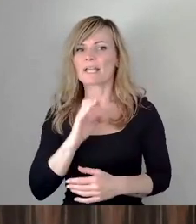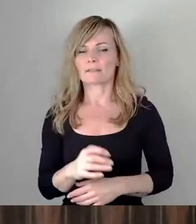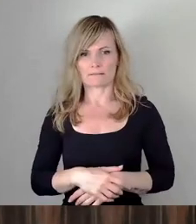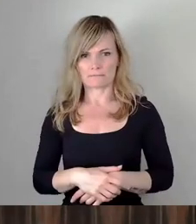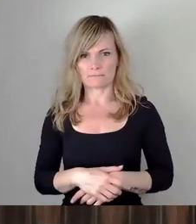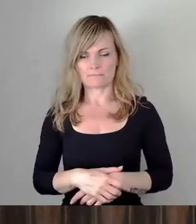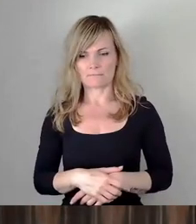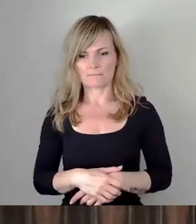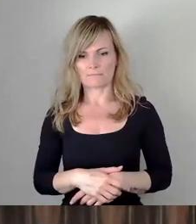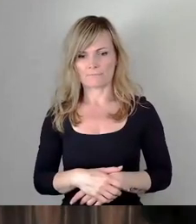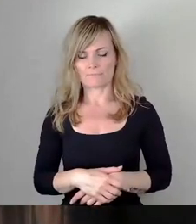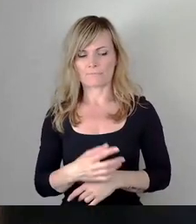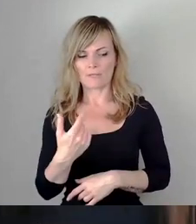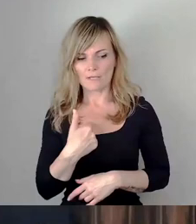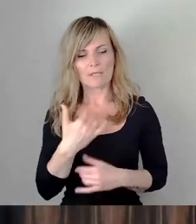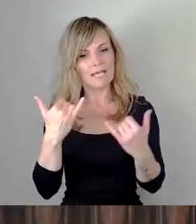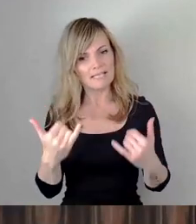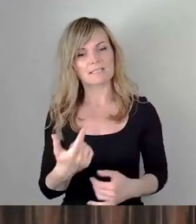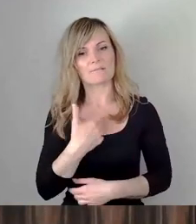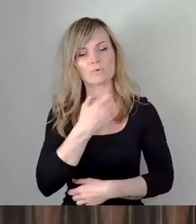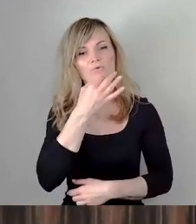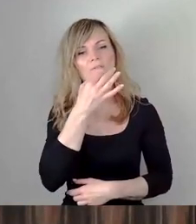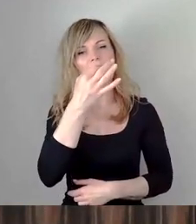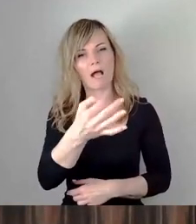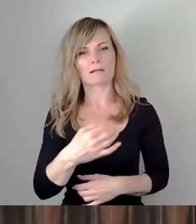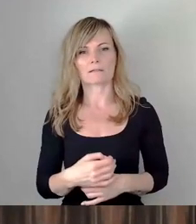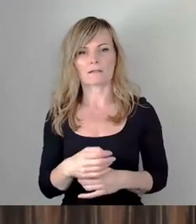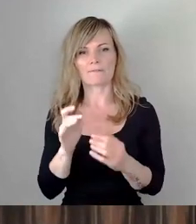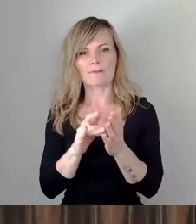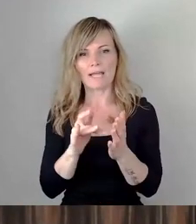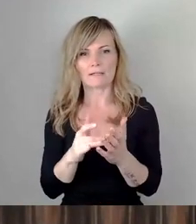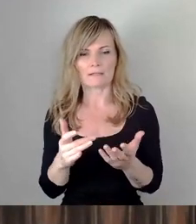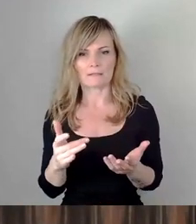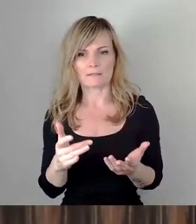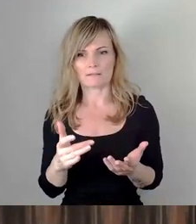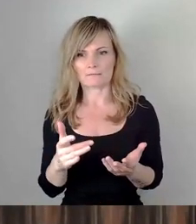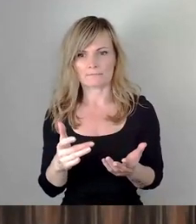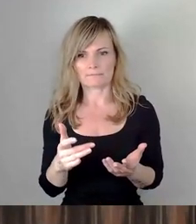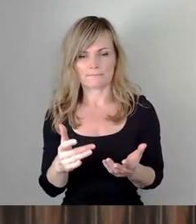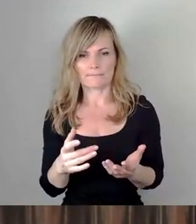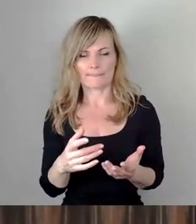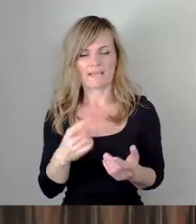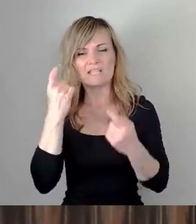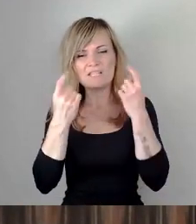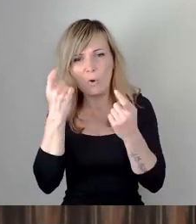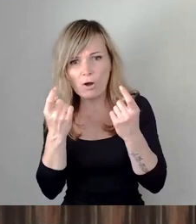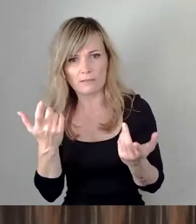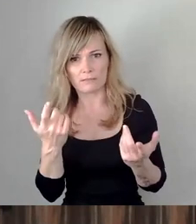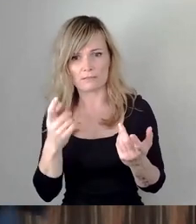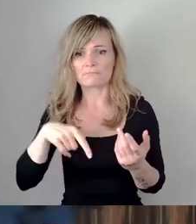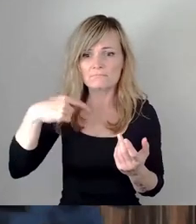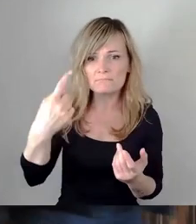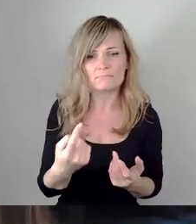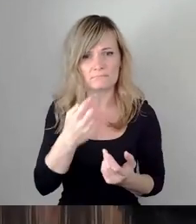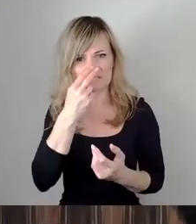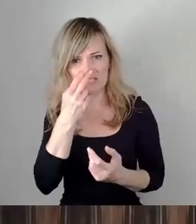bitte die Frage stellen, weil uns, also uns macht es Sorge, was uns dann im kommenden Jahr